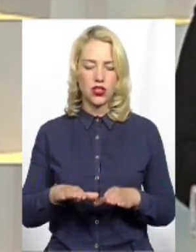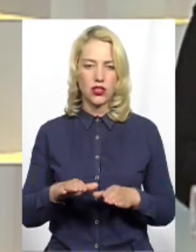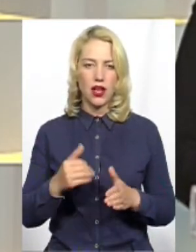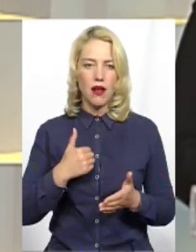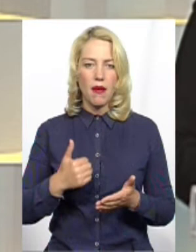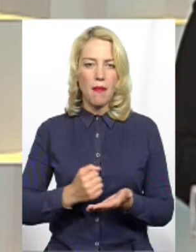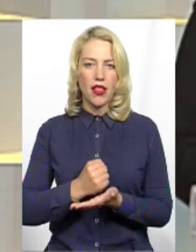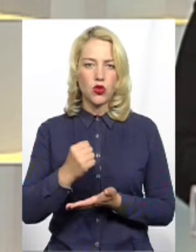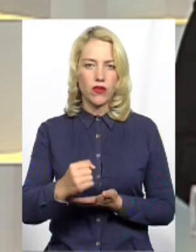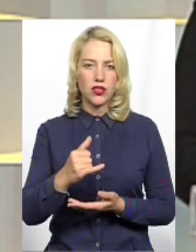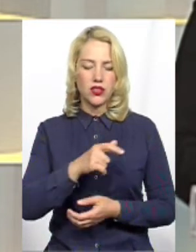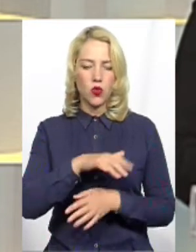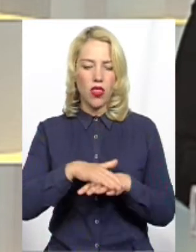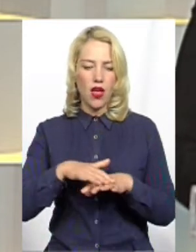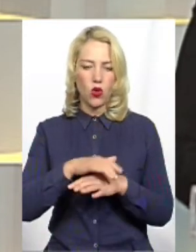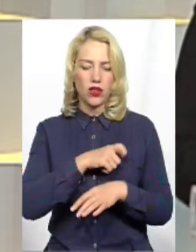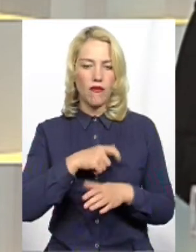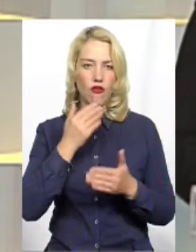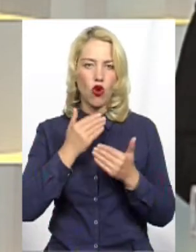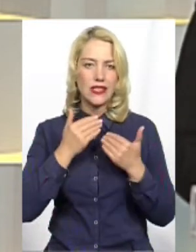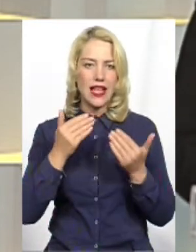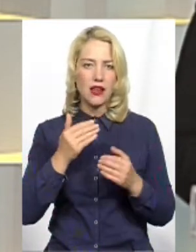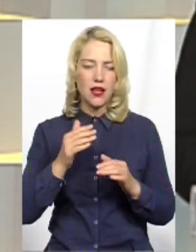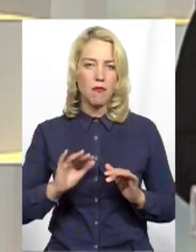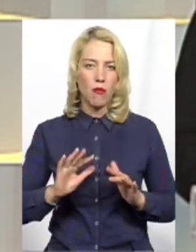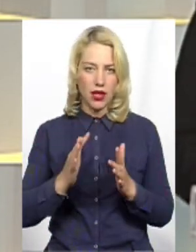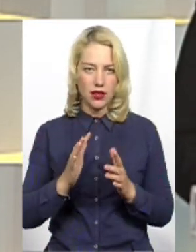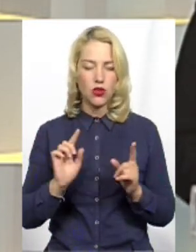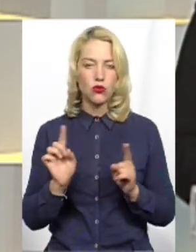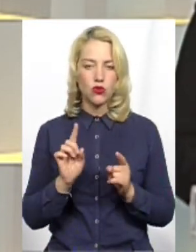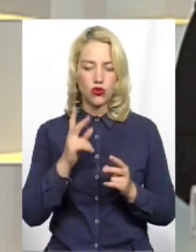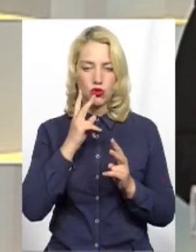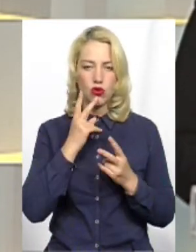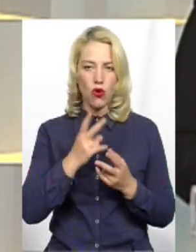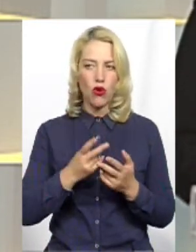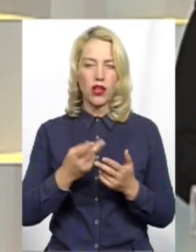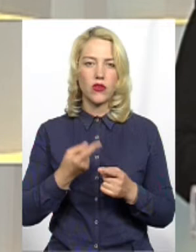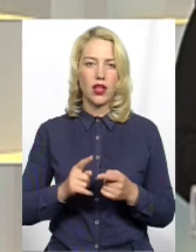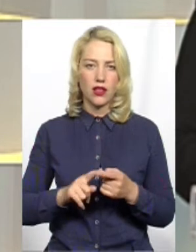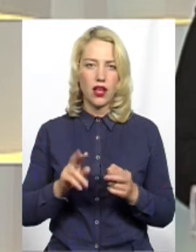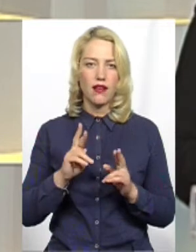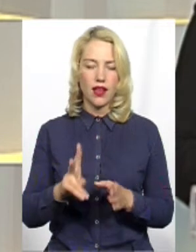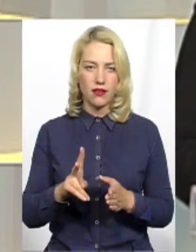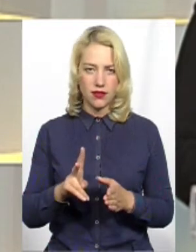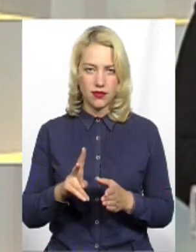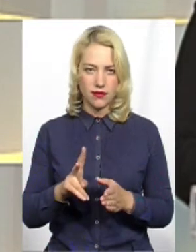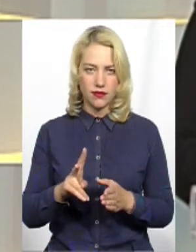депутати буквально в останній момент. Тому що з огляду на те, коли побачив, як